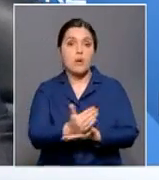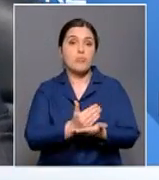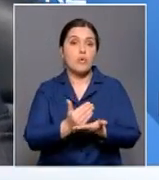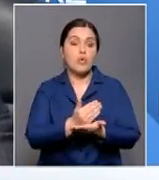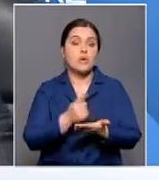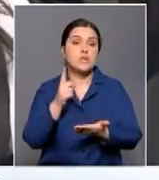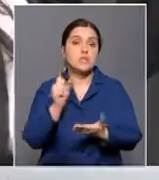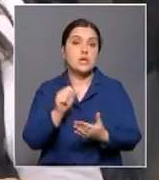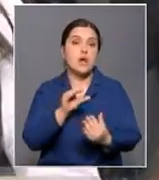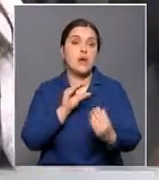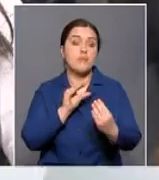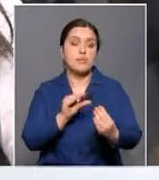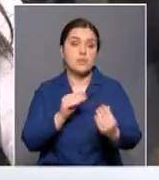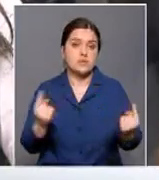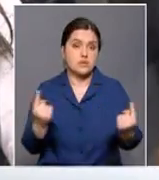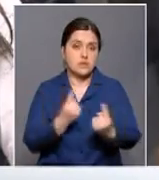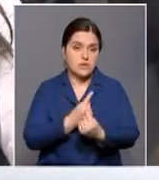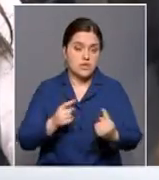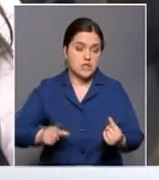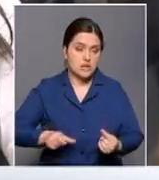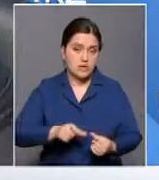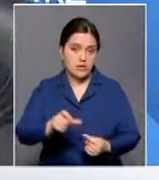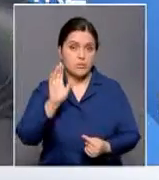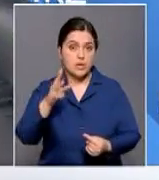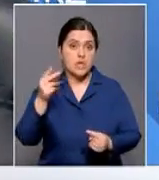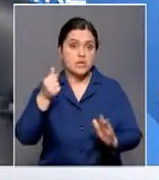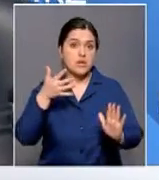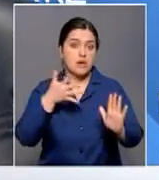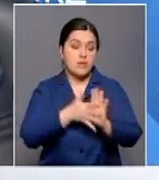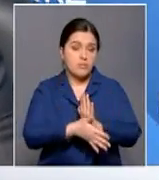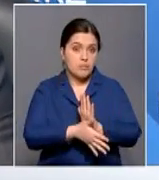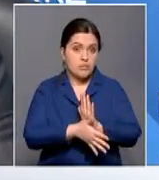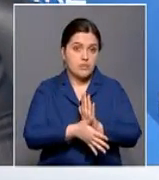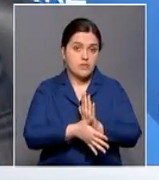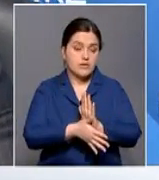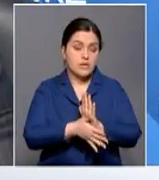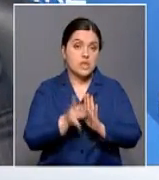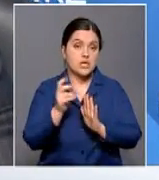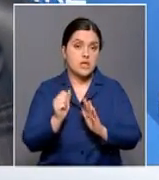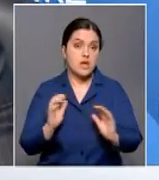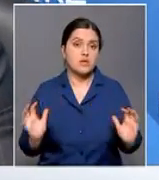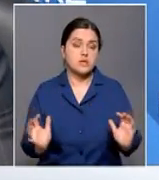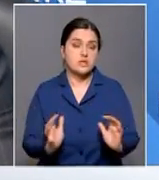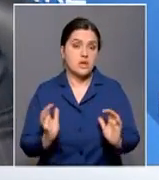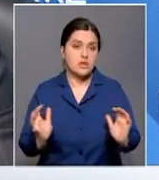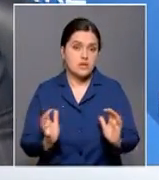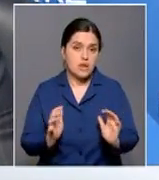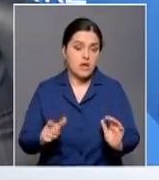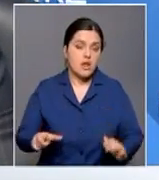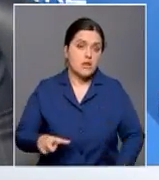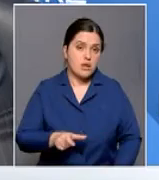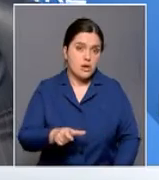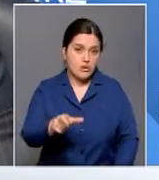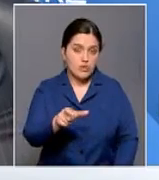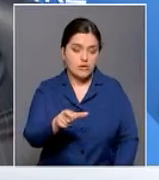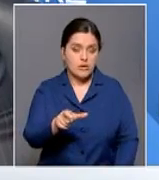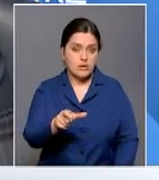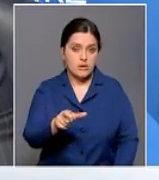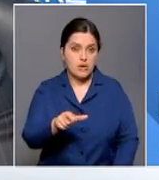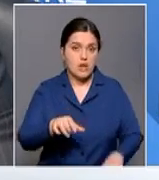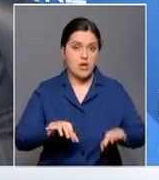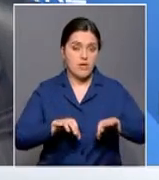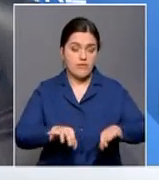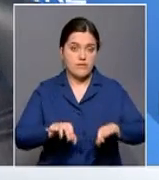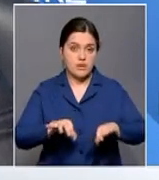по этому участку, то есть насчет работы. Эти средства уходят на содержание этой автомобильной дороги. На